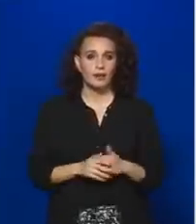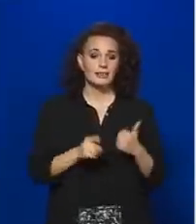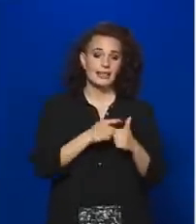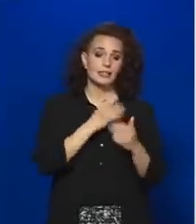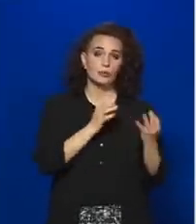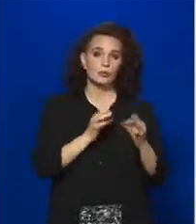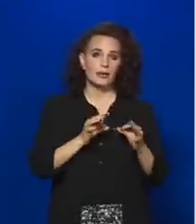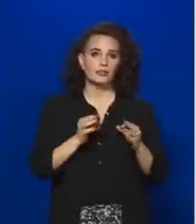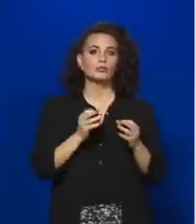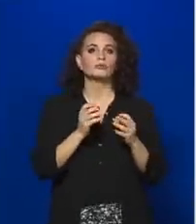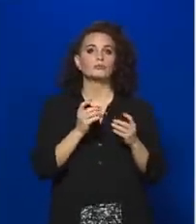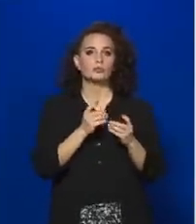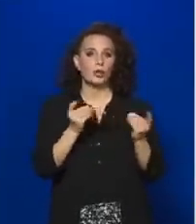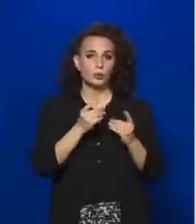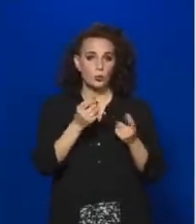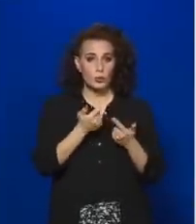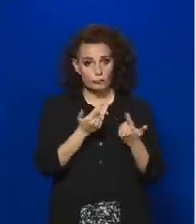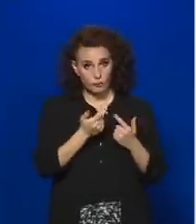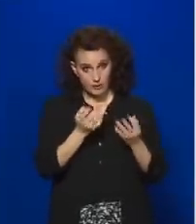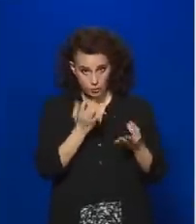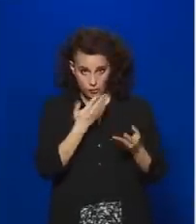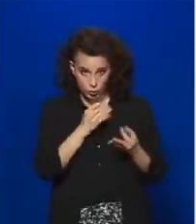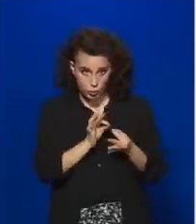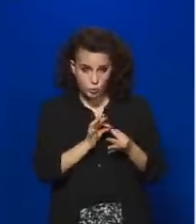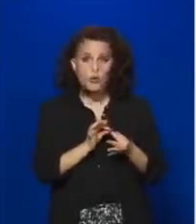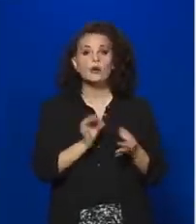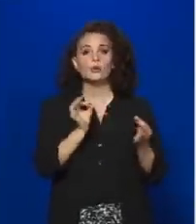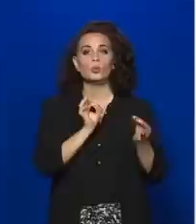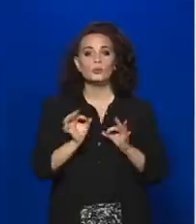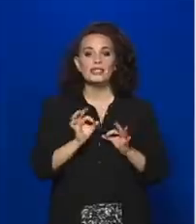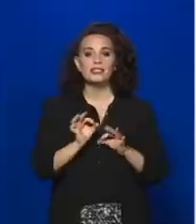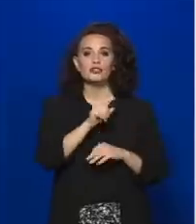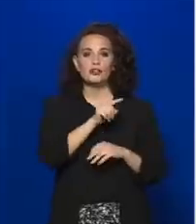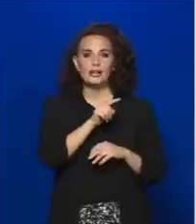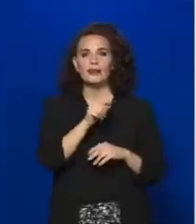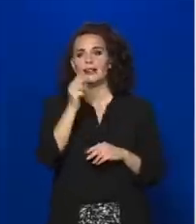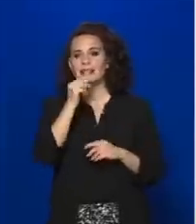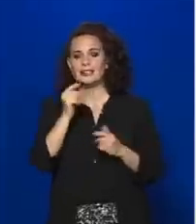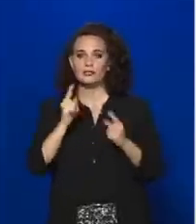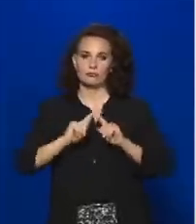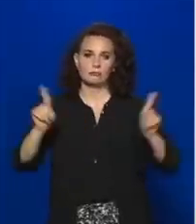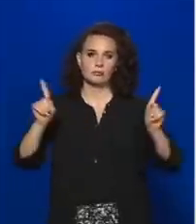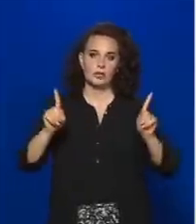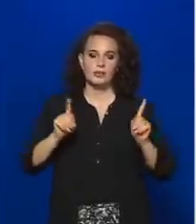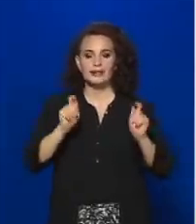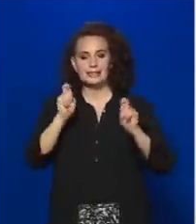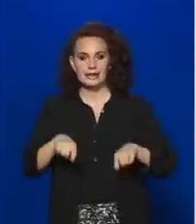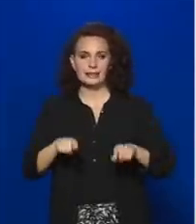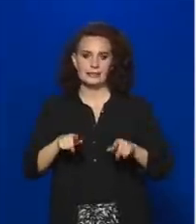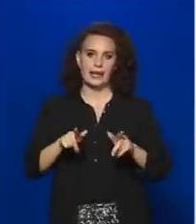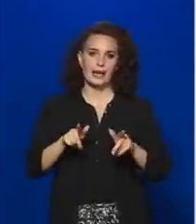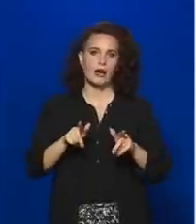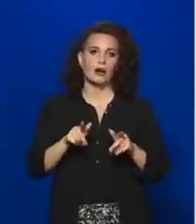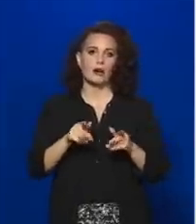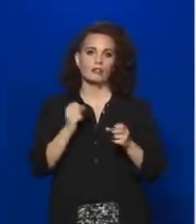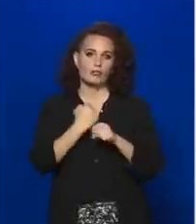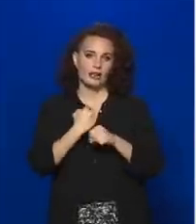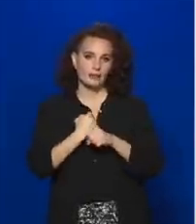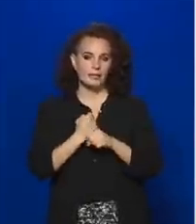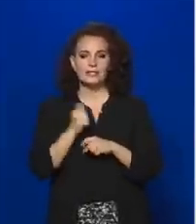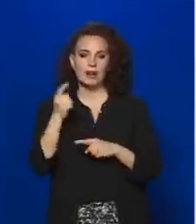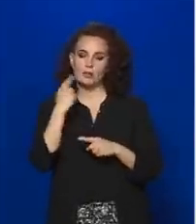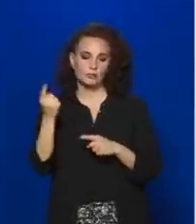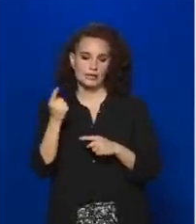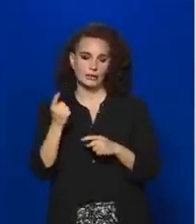sajtóinformációk pontosak, akkor az ügyészség a rendőrségtől eltérően ítélte meg a cselekményt, és nem minősítette bűncselekménynek.